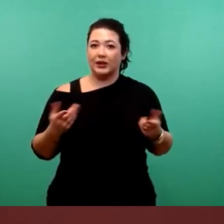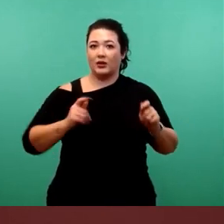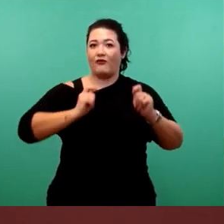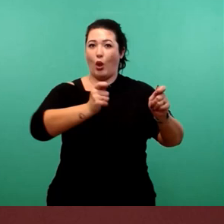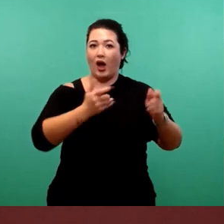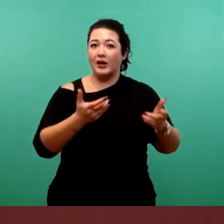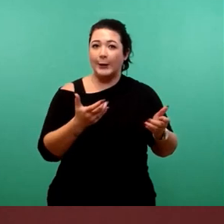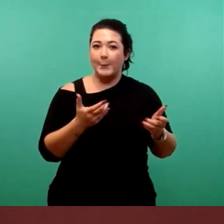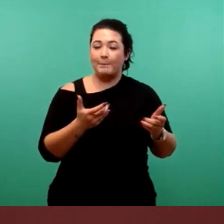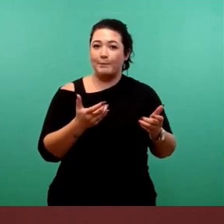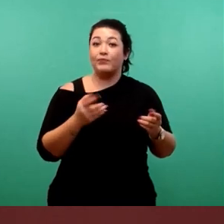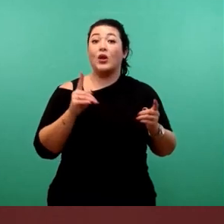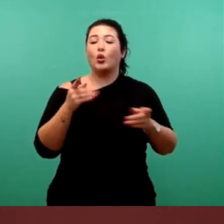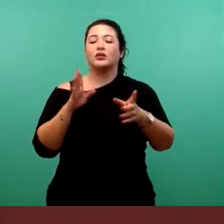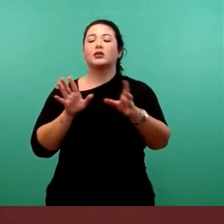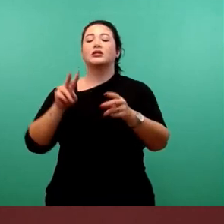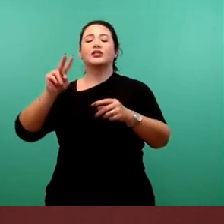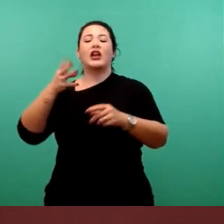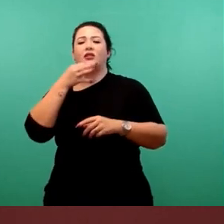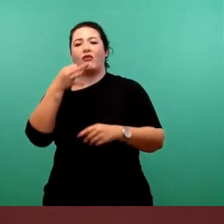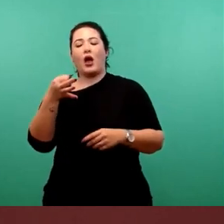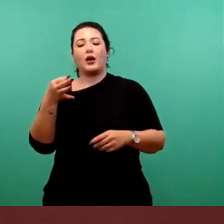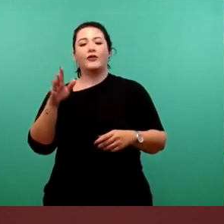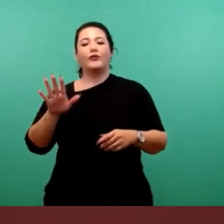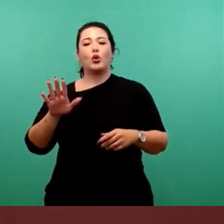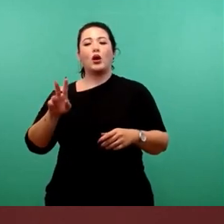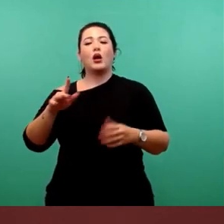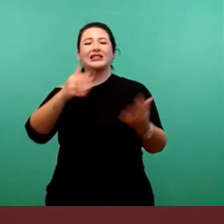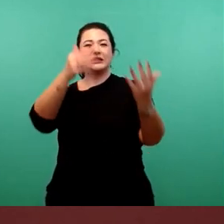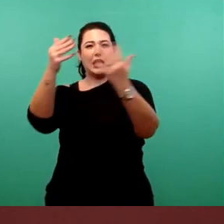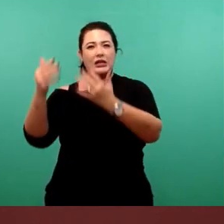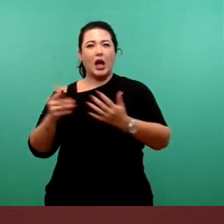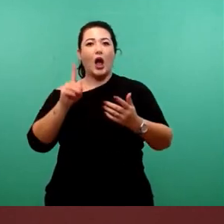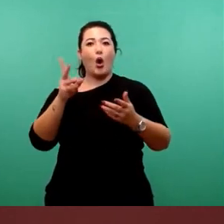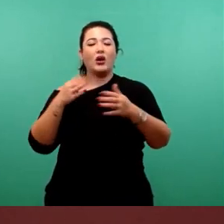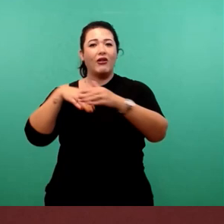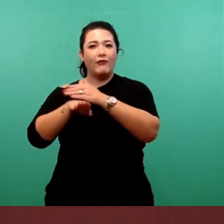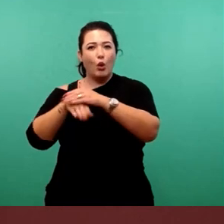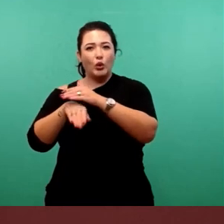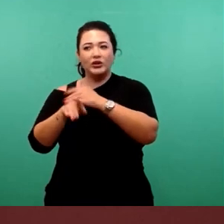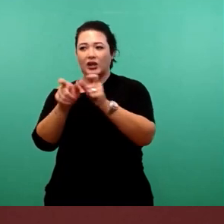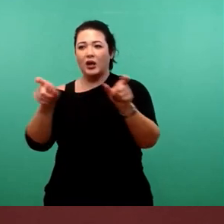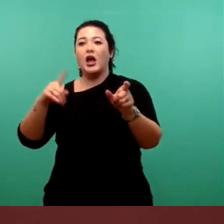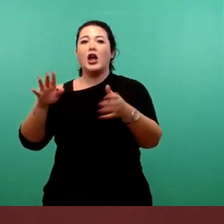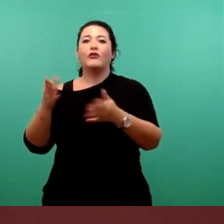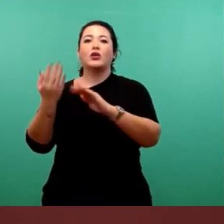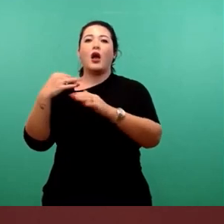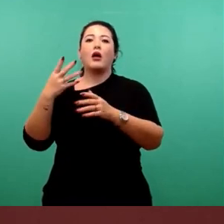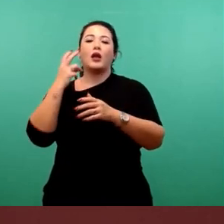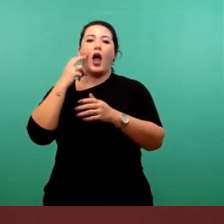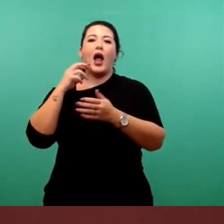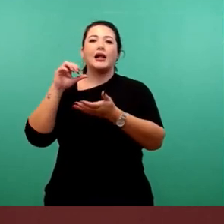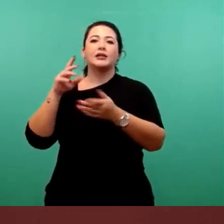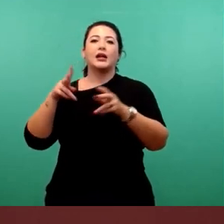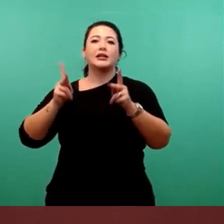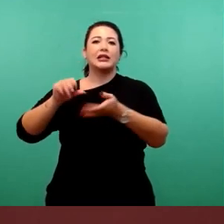Und zu der Frage, ob wir für zehn Jahre auch Geflüchtete in der ehemaligen Cityherberge unterbringen, es